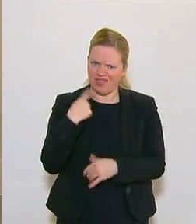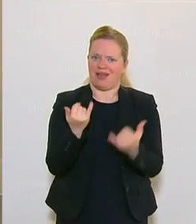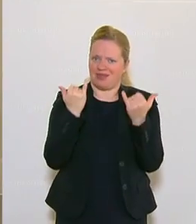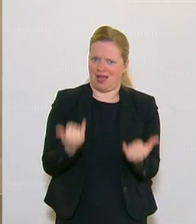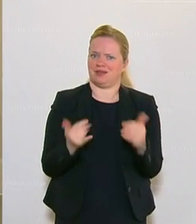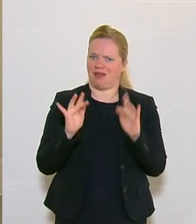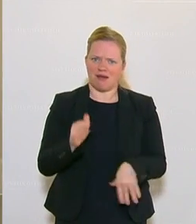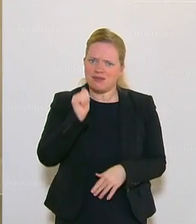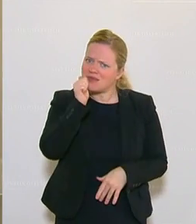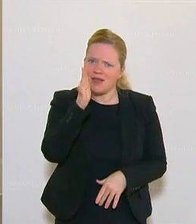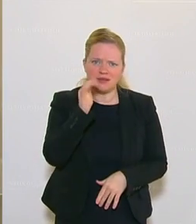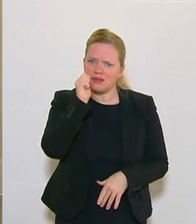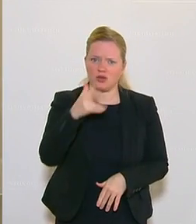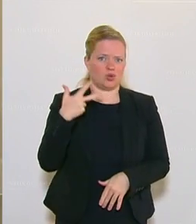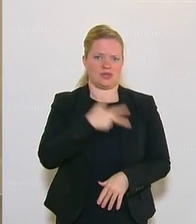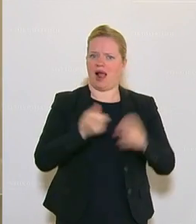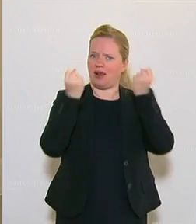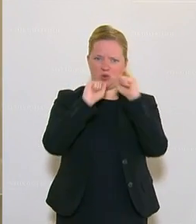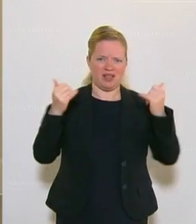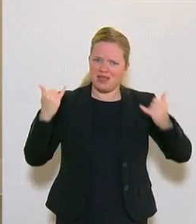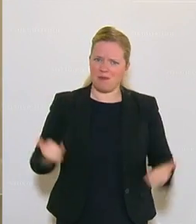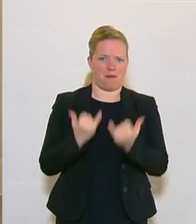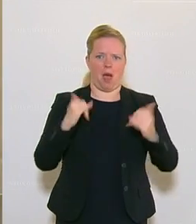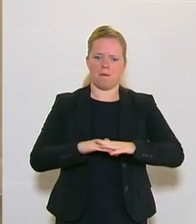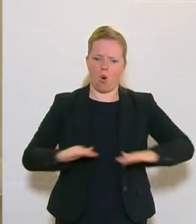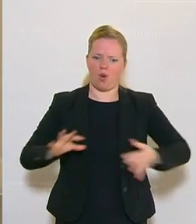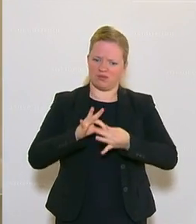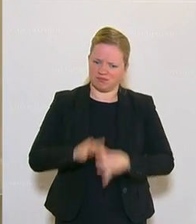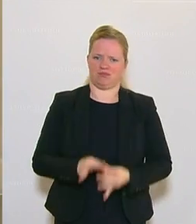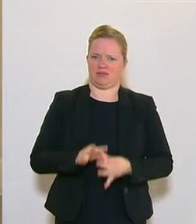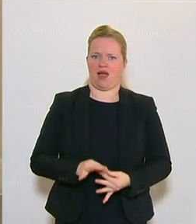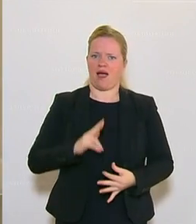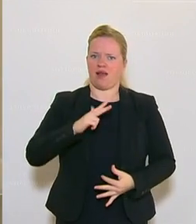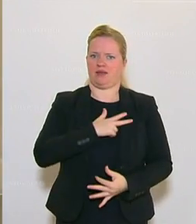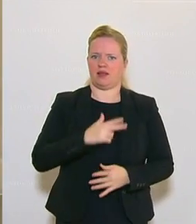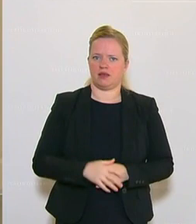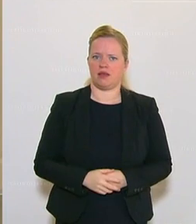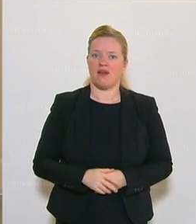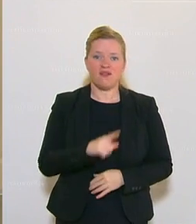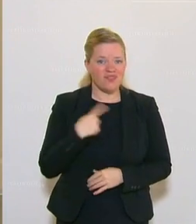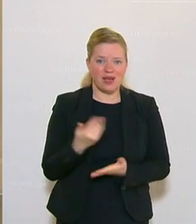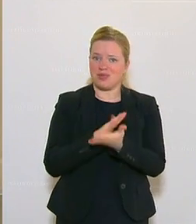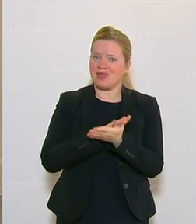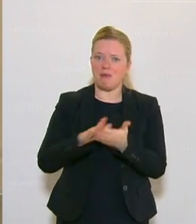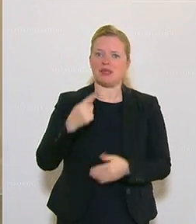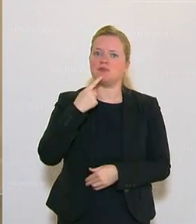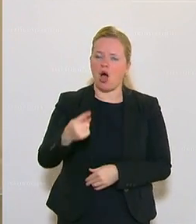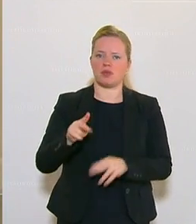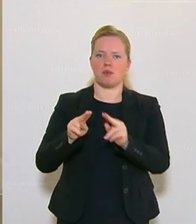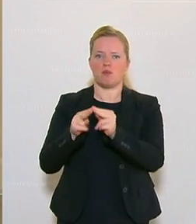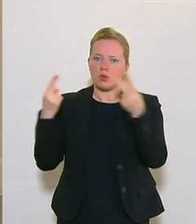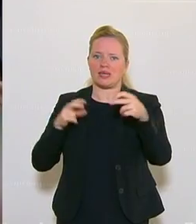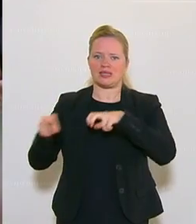sind, tagtäglich als Sozialdemokratie. Und deswegen sage ich Ihnen auch, keiner von uns hat je behauptet, dass die